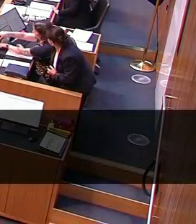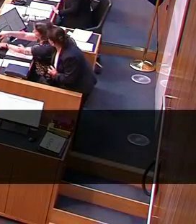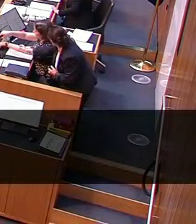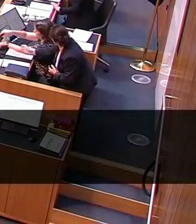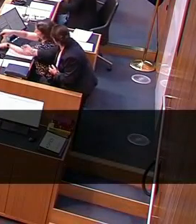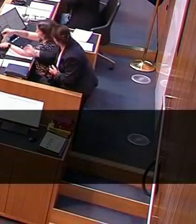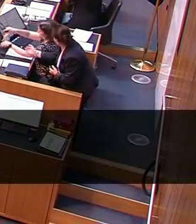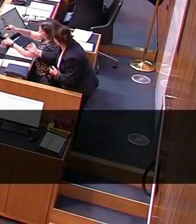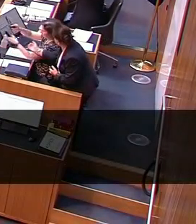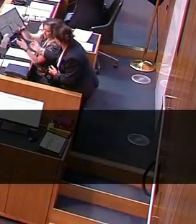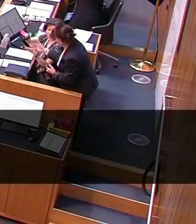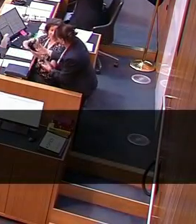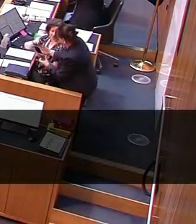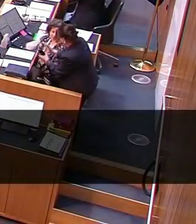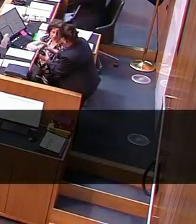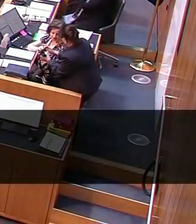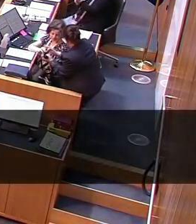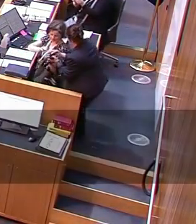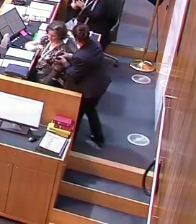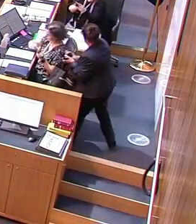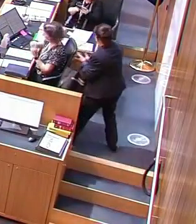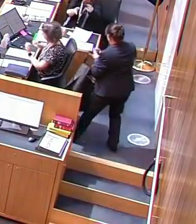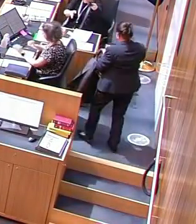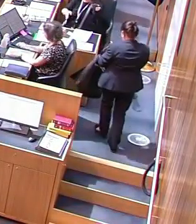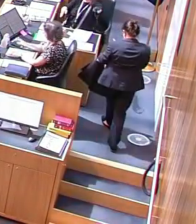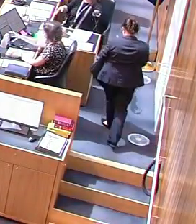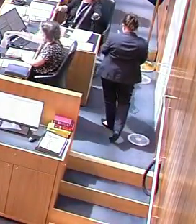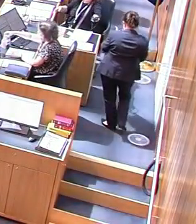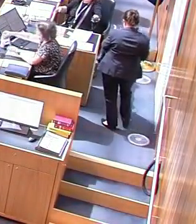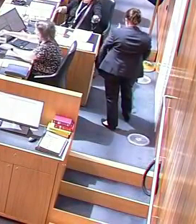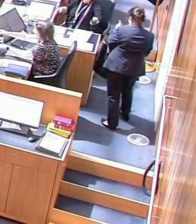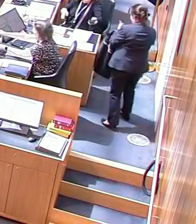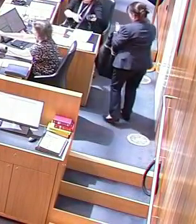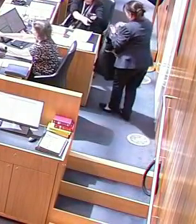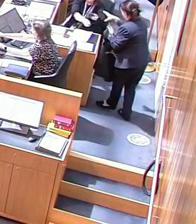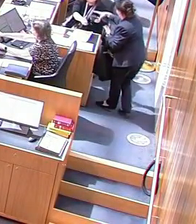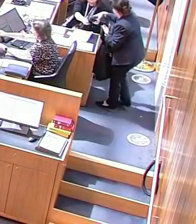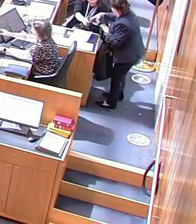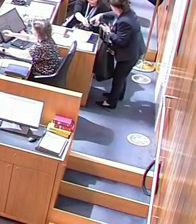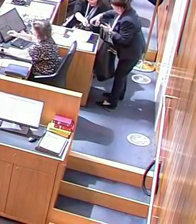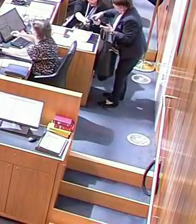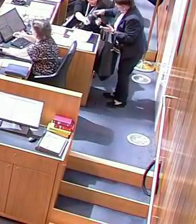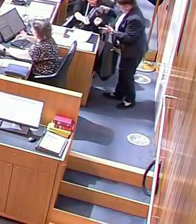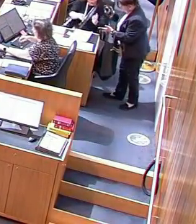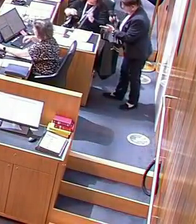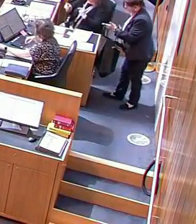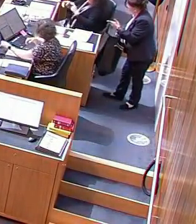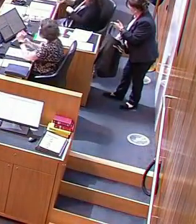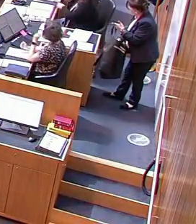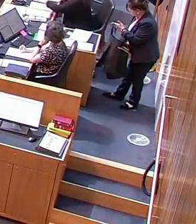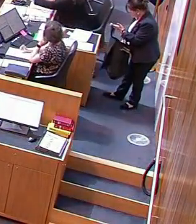Am Wort ist Susanne Fürst von der FPÖ. und europapolitischen Bericht des Außenministeriums für das Jahr 2022.